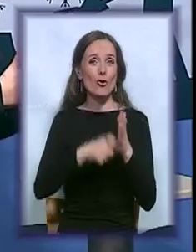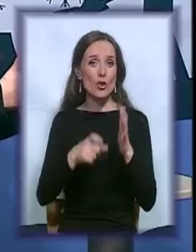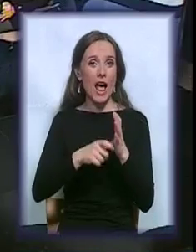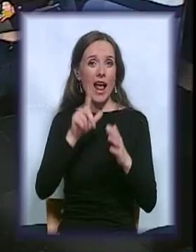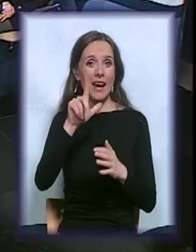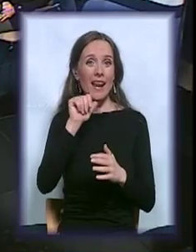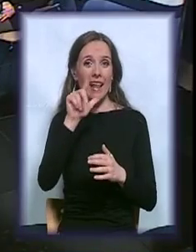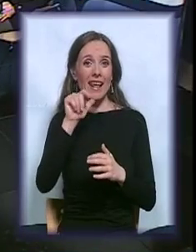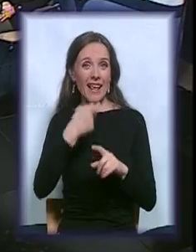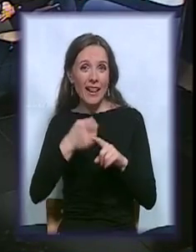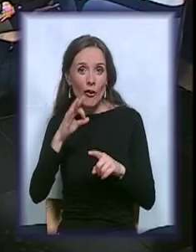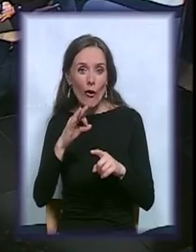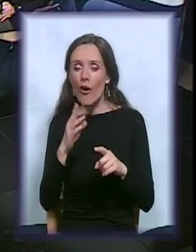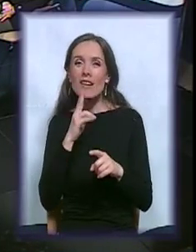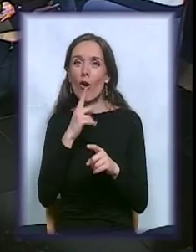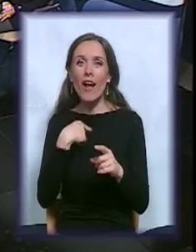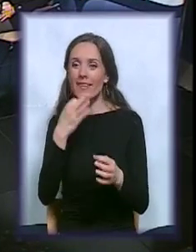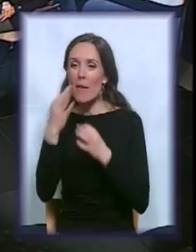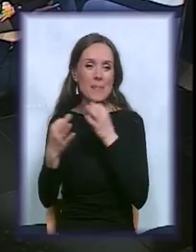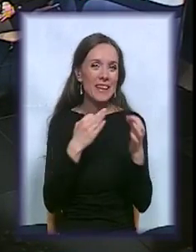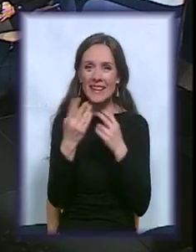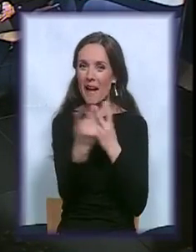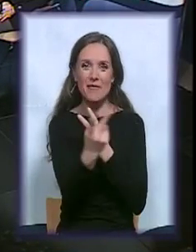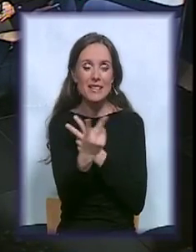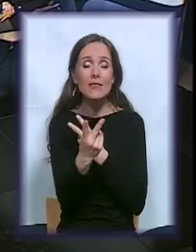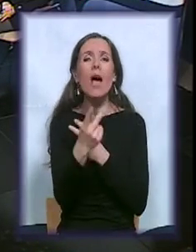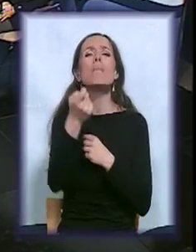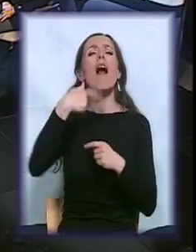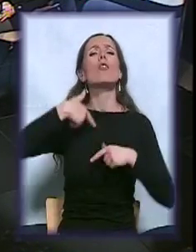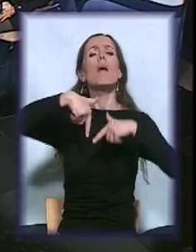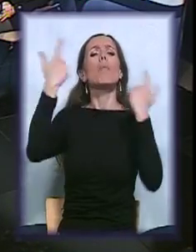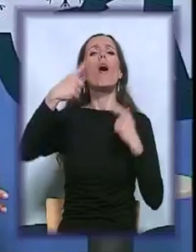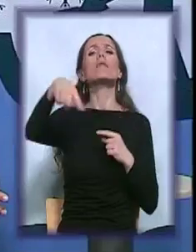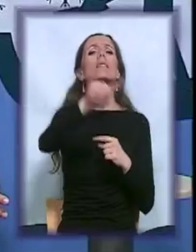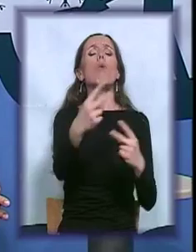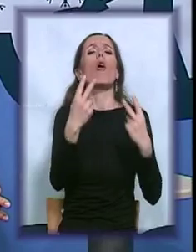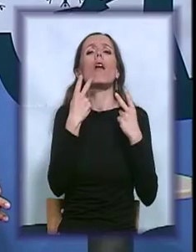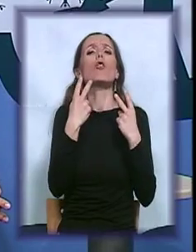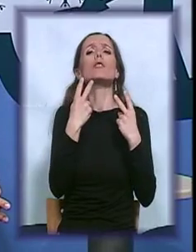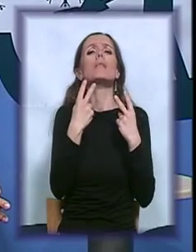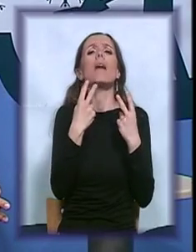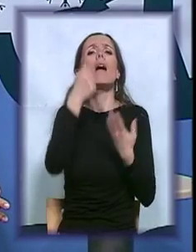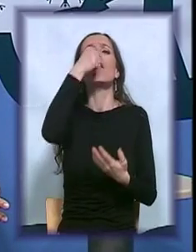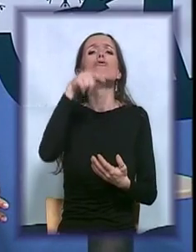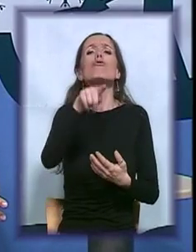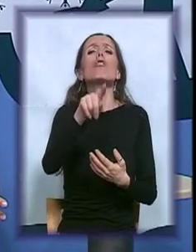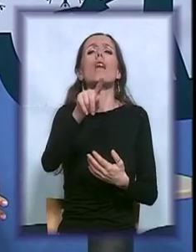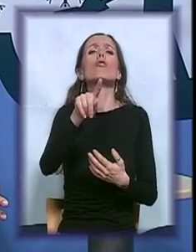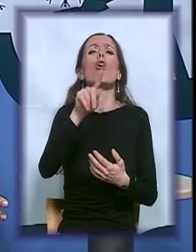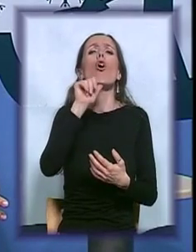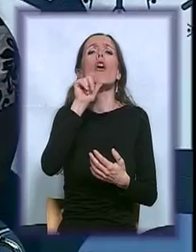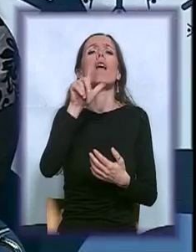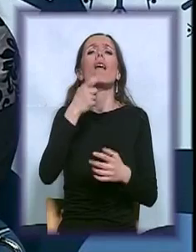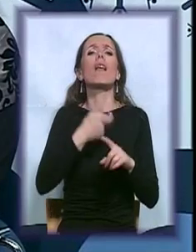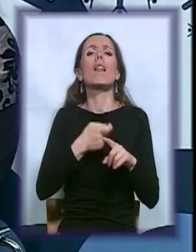vamo ili sa Draganom uopšte, da li možemo samo gledalcima da pojasnimo na početku emisije šta je zapravo Ilka i čime se bavimo?